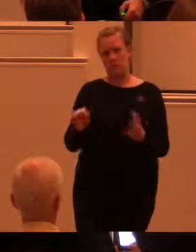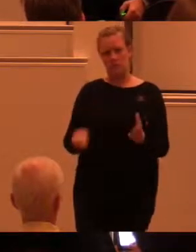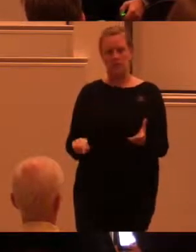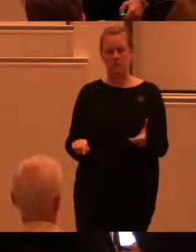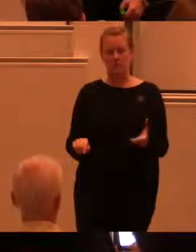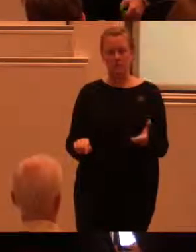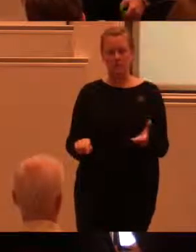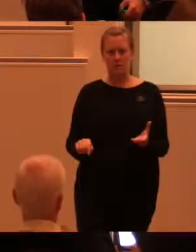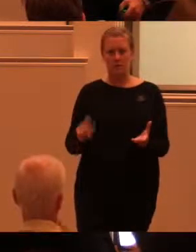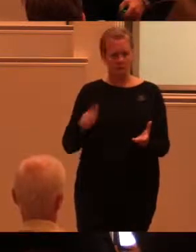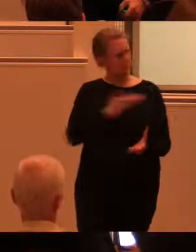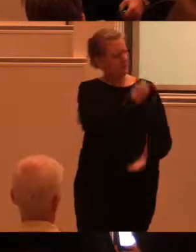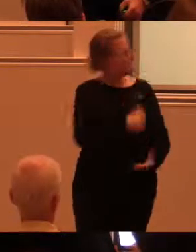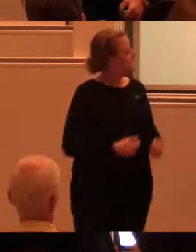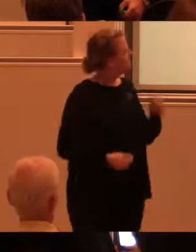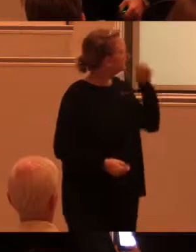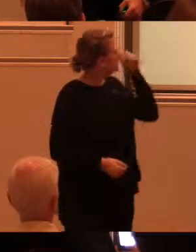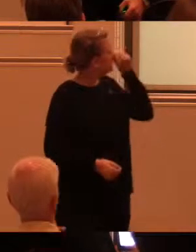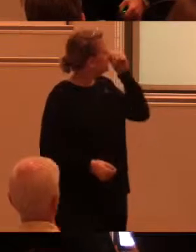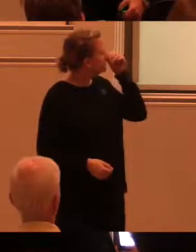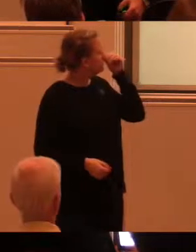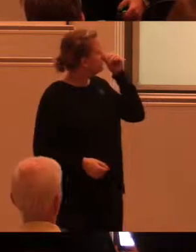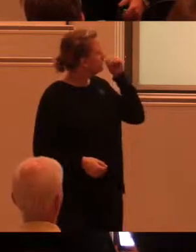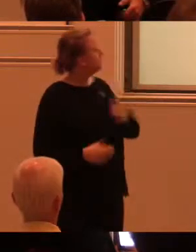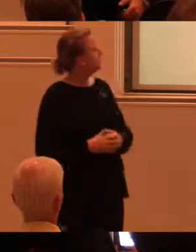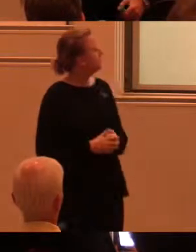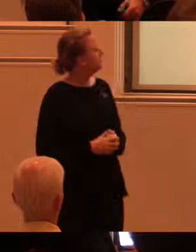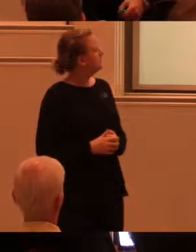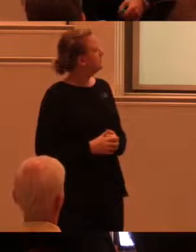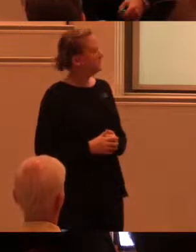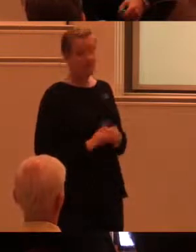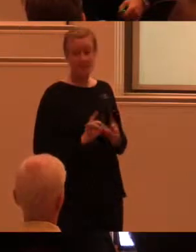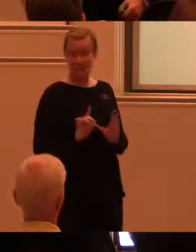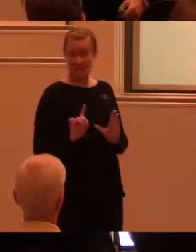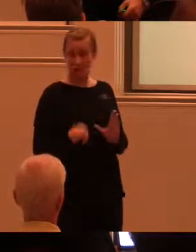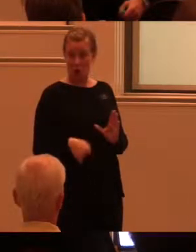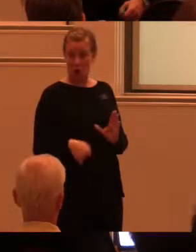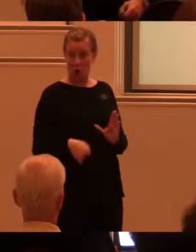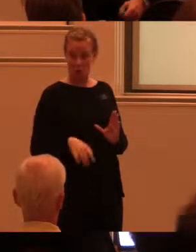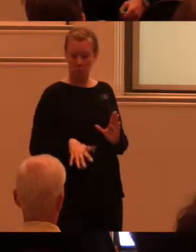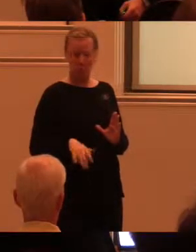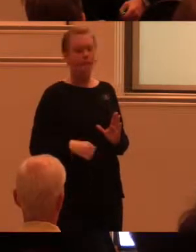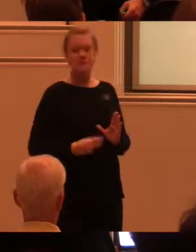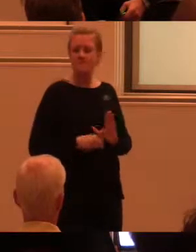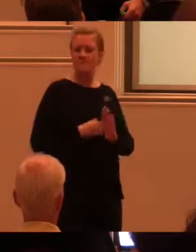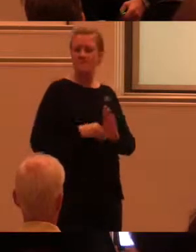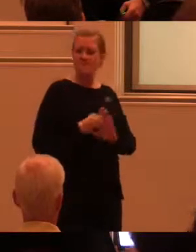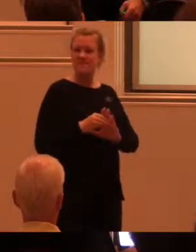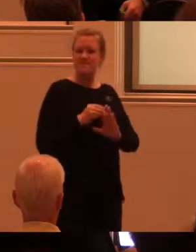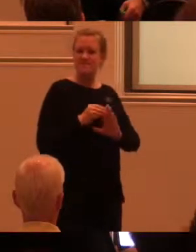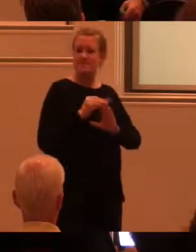Nu kan vi byta bild igen. Och kraven hårdnar. Alla ska kunna vara delaktiga.